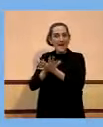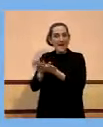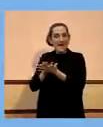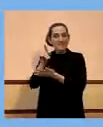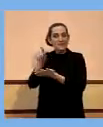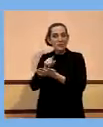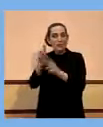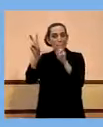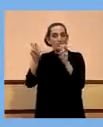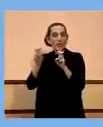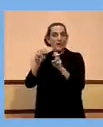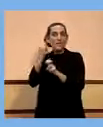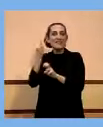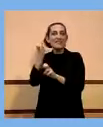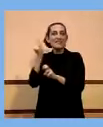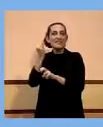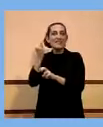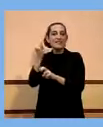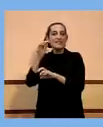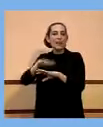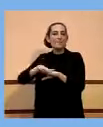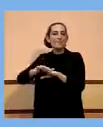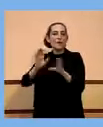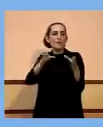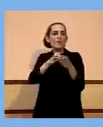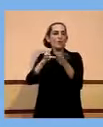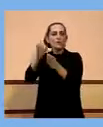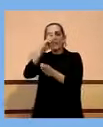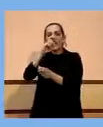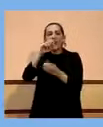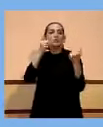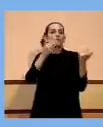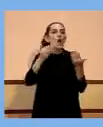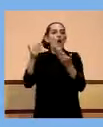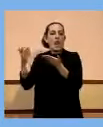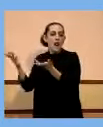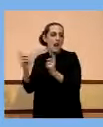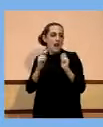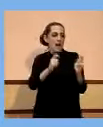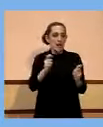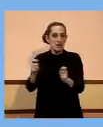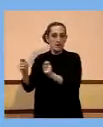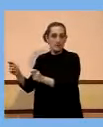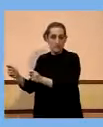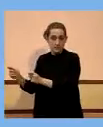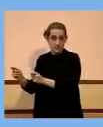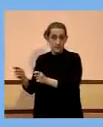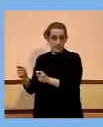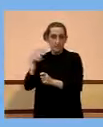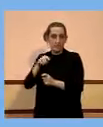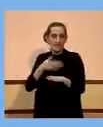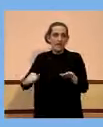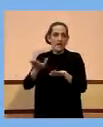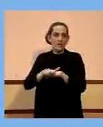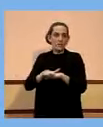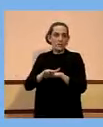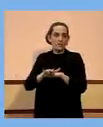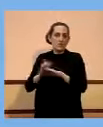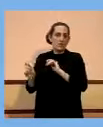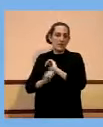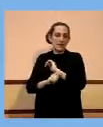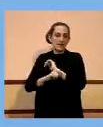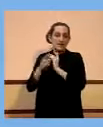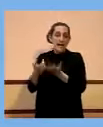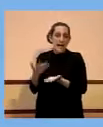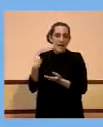a qui adreçar-la. Era una de les qüestions que estava pendent en l'actualització sis de l'estratègia que s'està